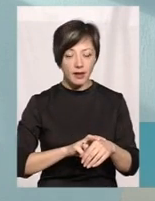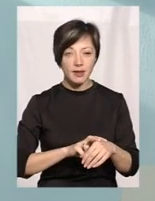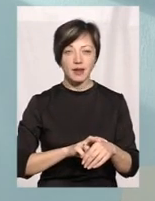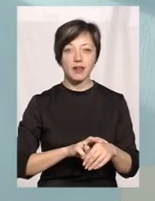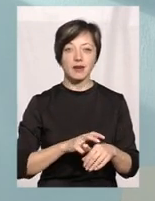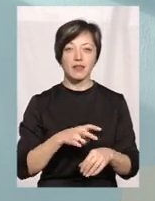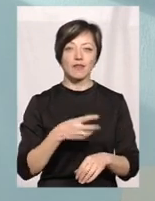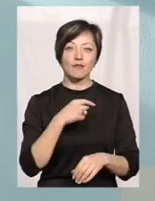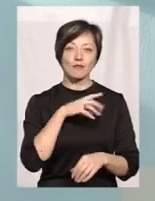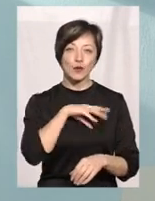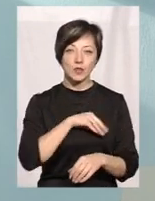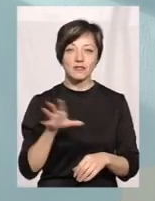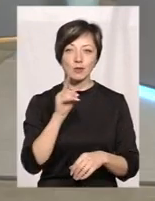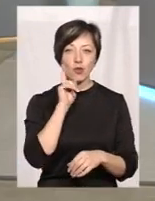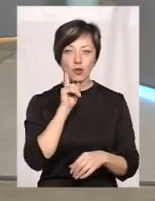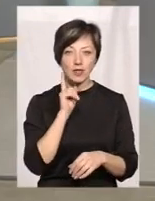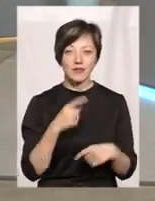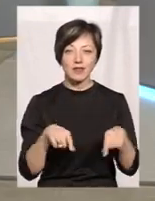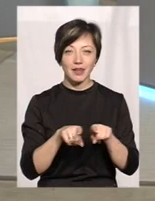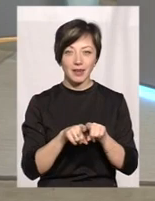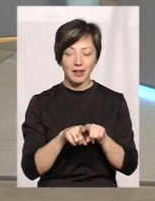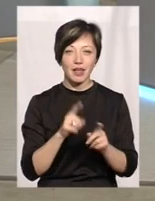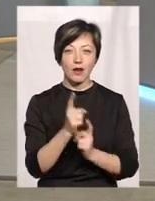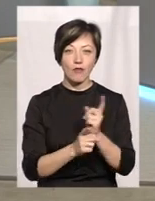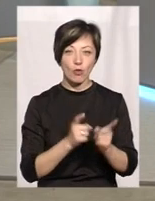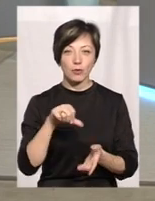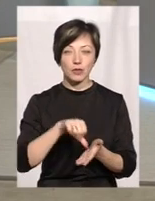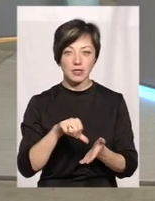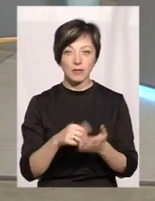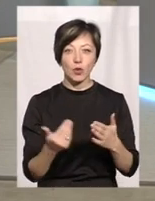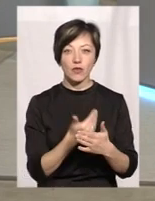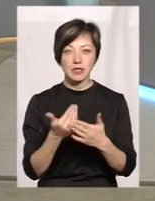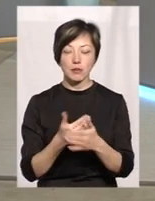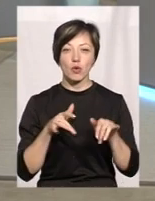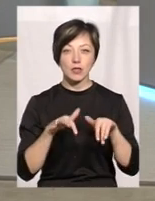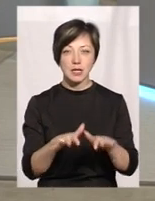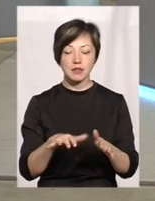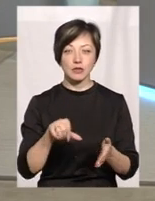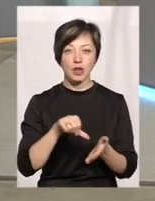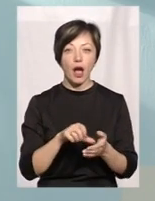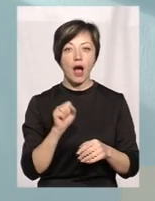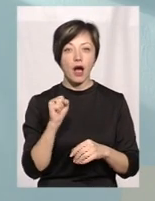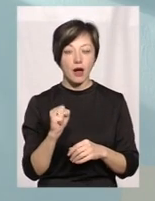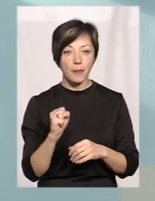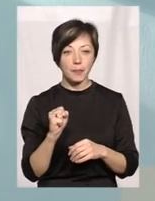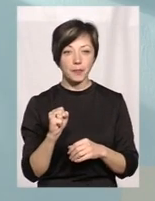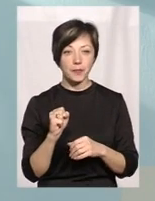тому що в душі вони, мабуть, всі молоді, раз вони в такій реформі, в таких інноваційних процесах. А,